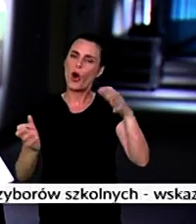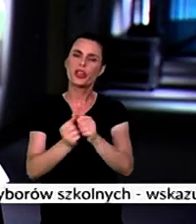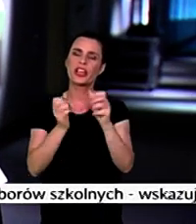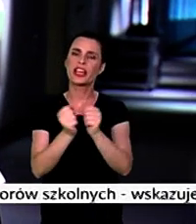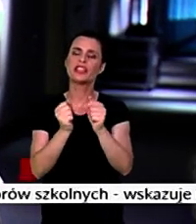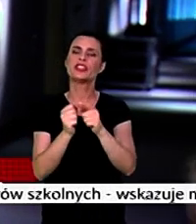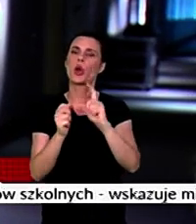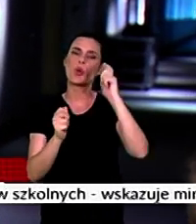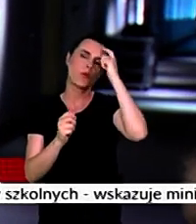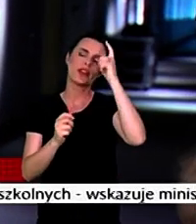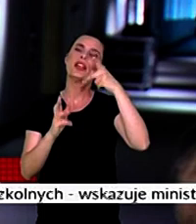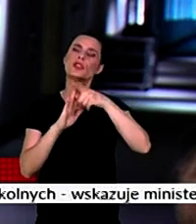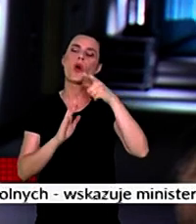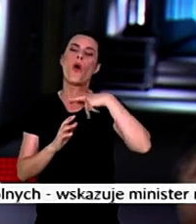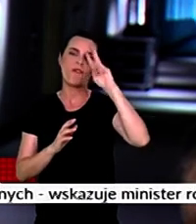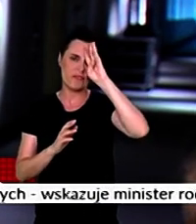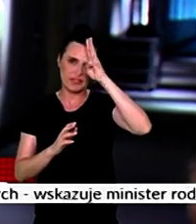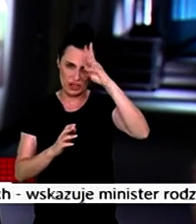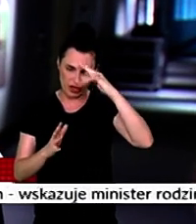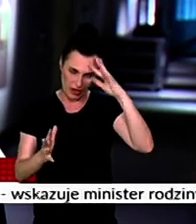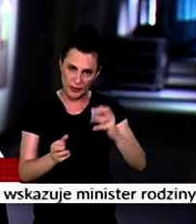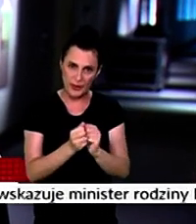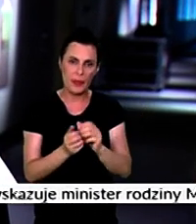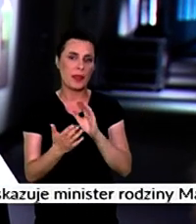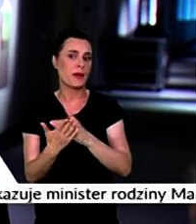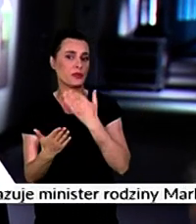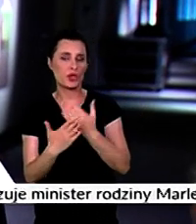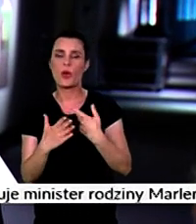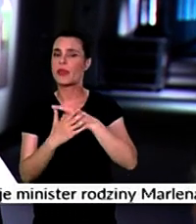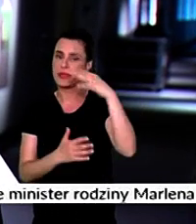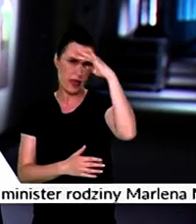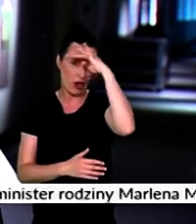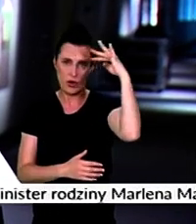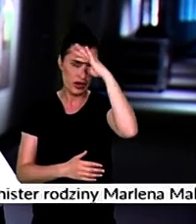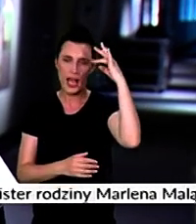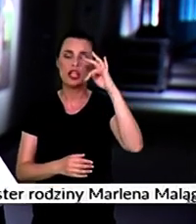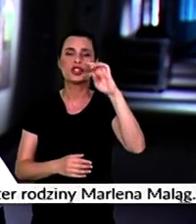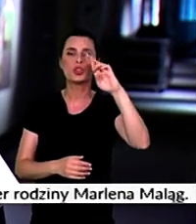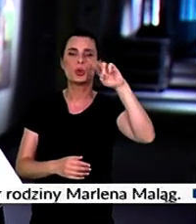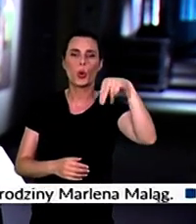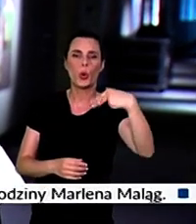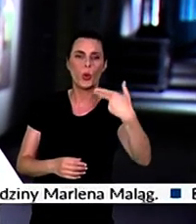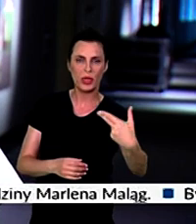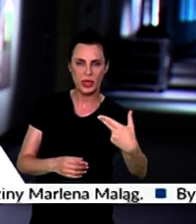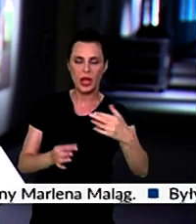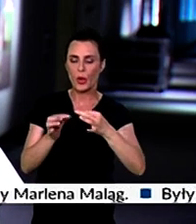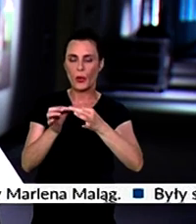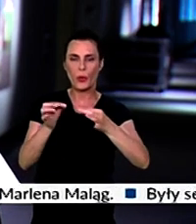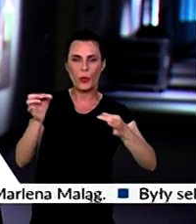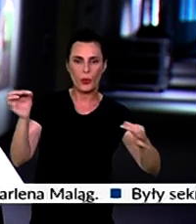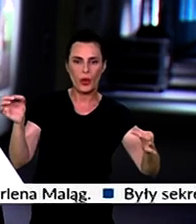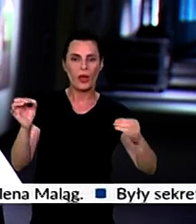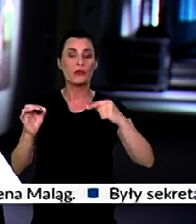w ostatnich czasach się dokonały. Chociażby teoria strun, która uważa,